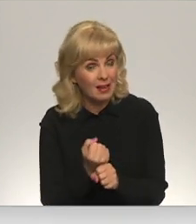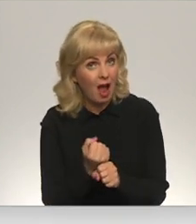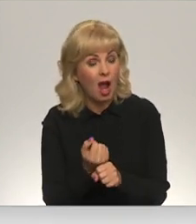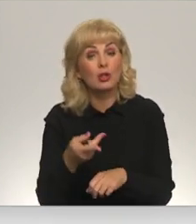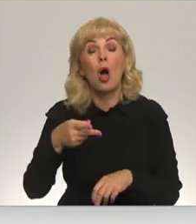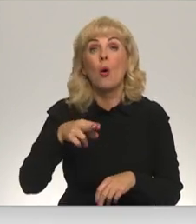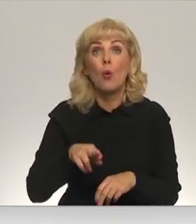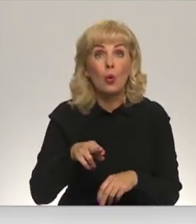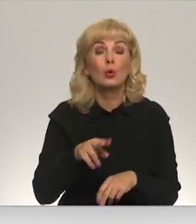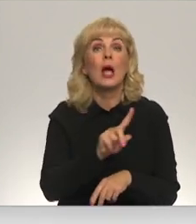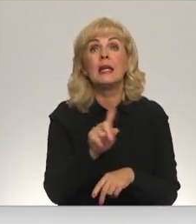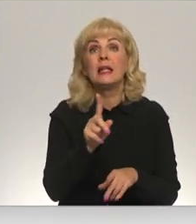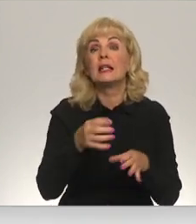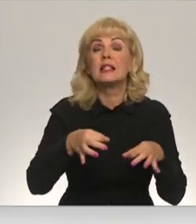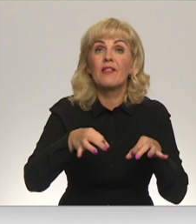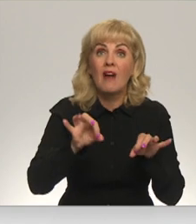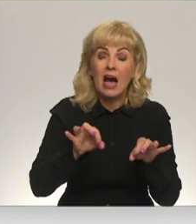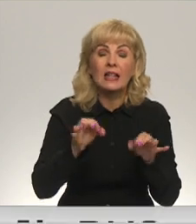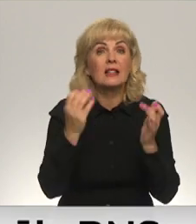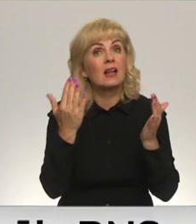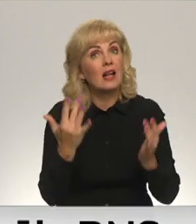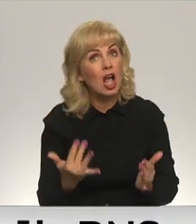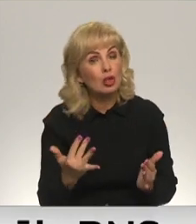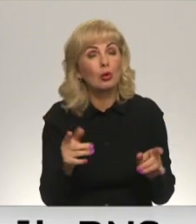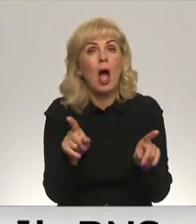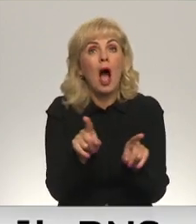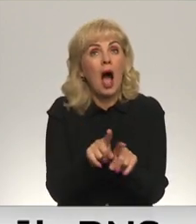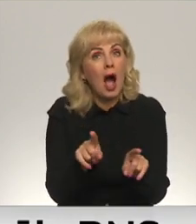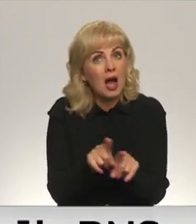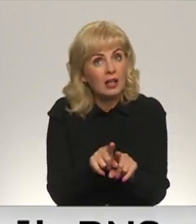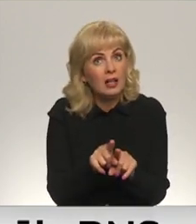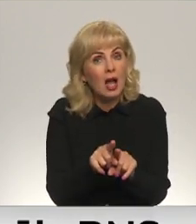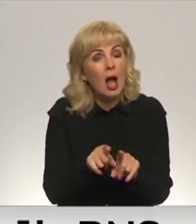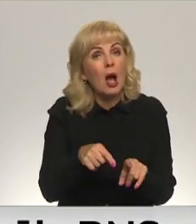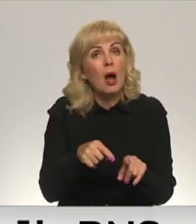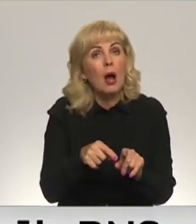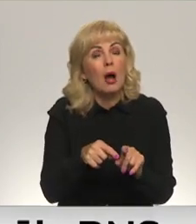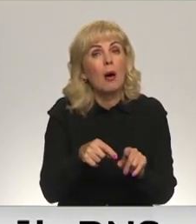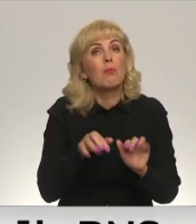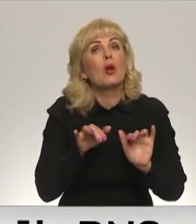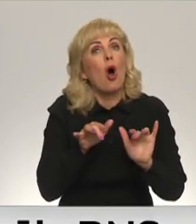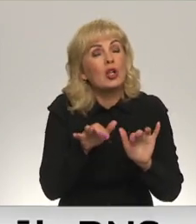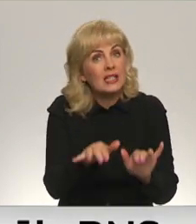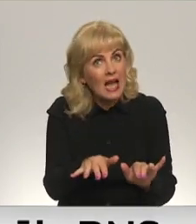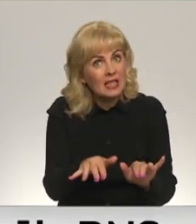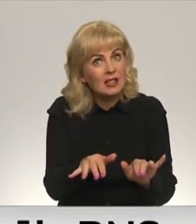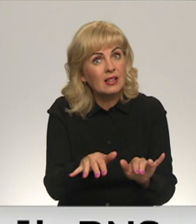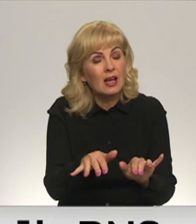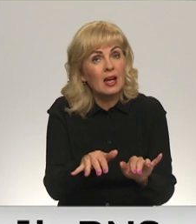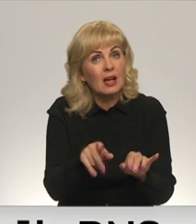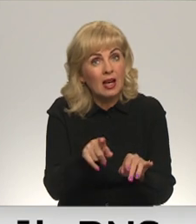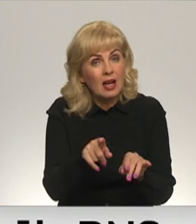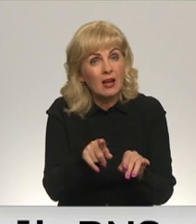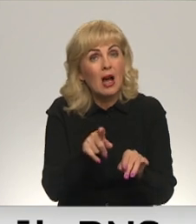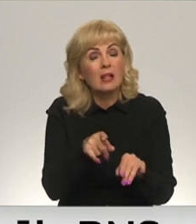kuram ir svarīgs gan rezultāts, gan arī process, un tiešām paudīt,